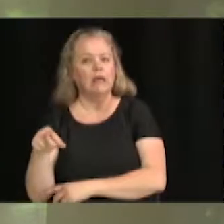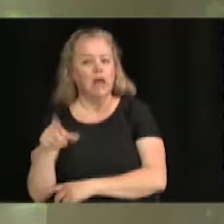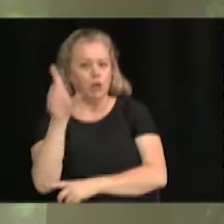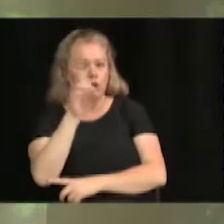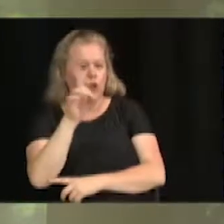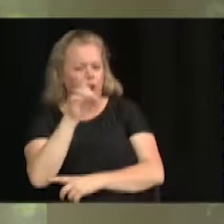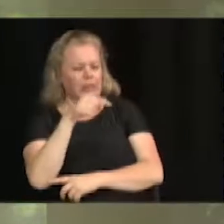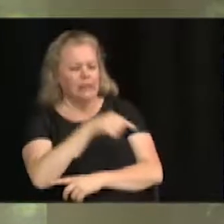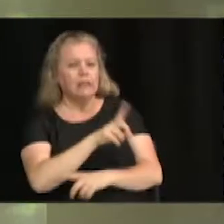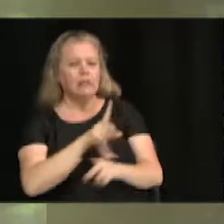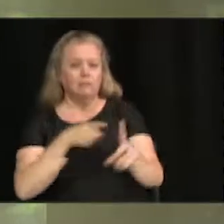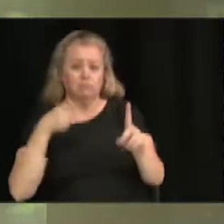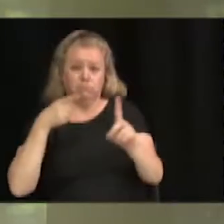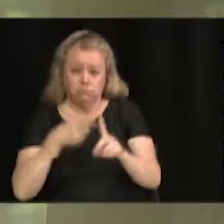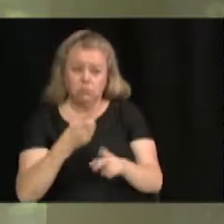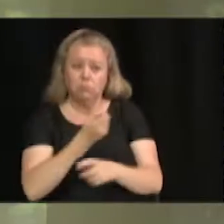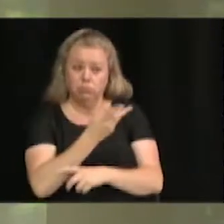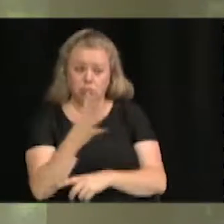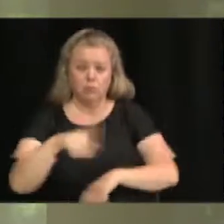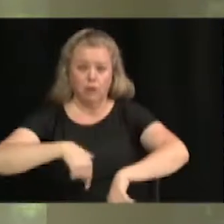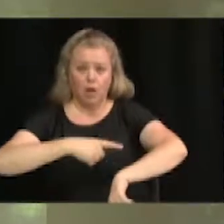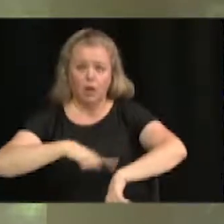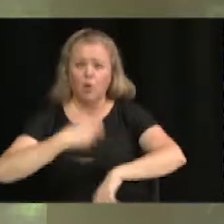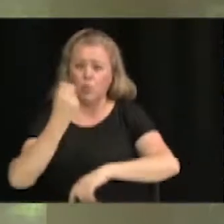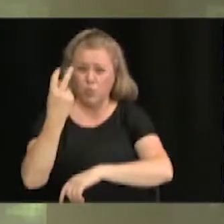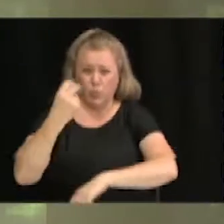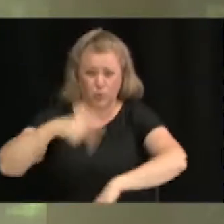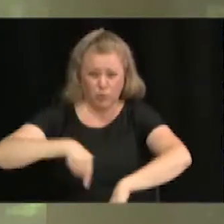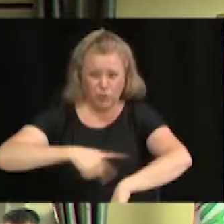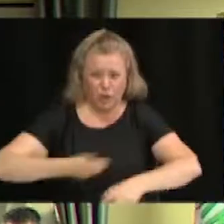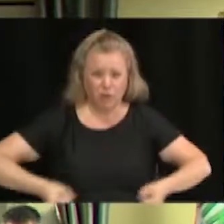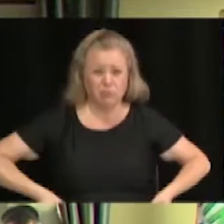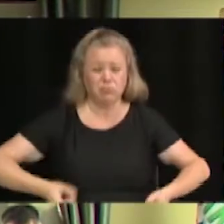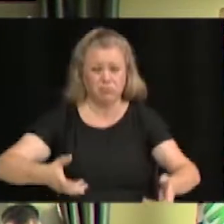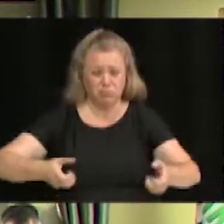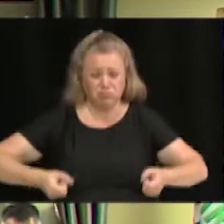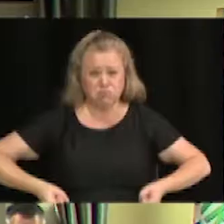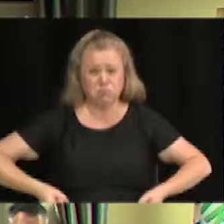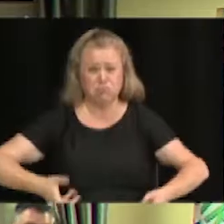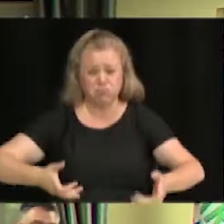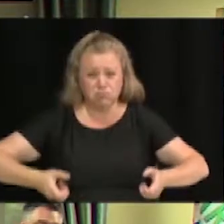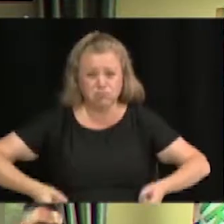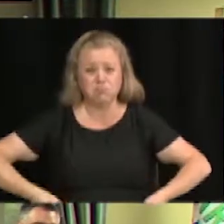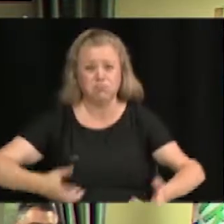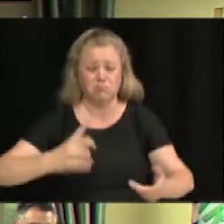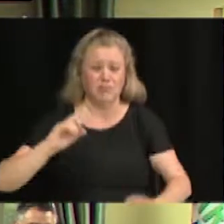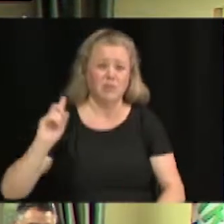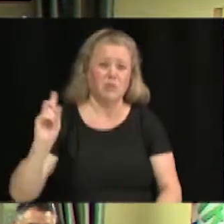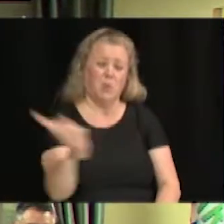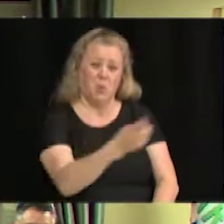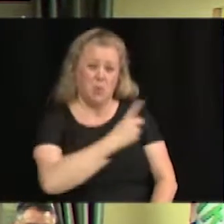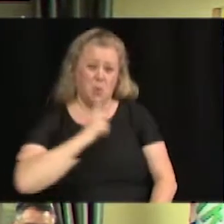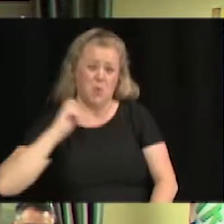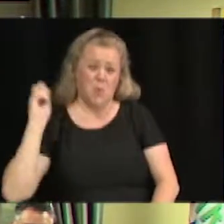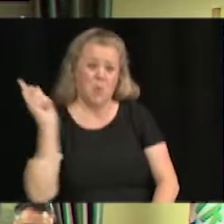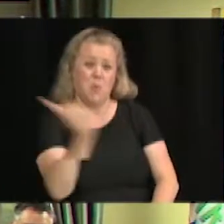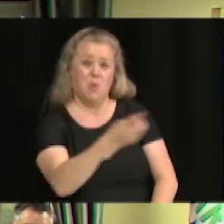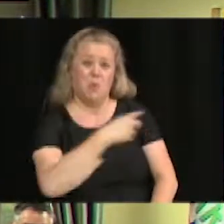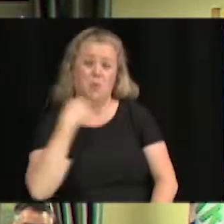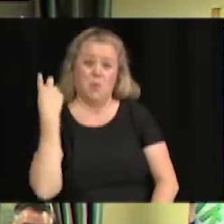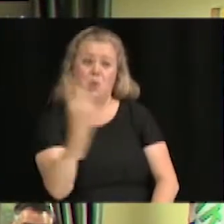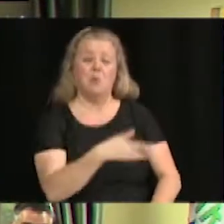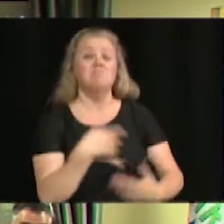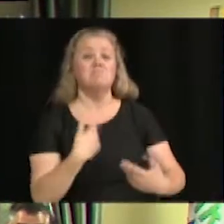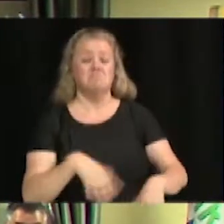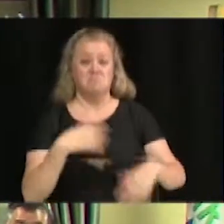faire plusieurs heures. 12 heures, il veut faire. 12 heures, en fauteuil roulant, autour du réservoir Baudet, et